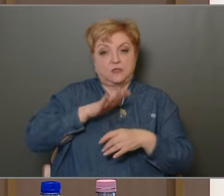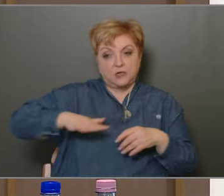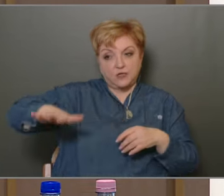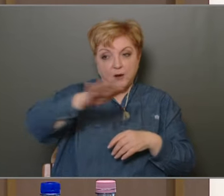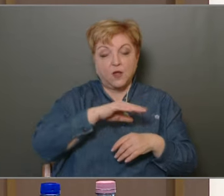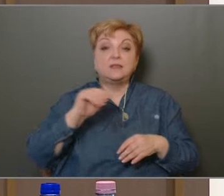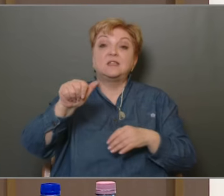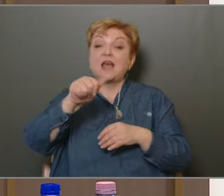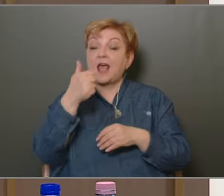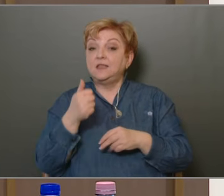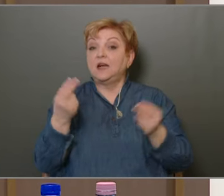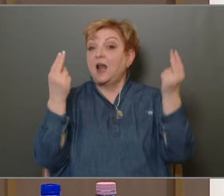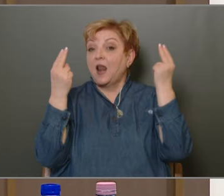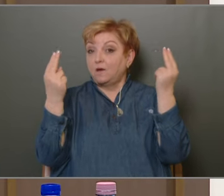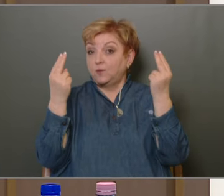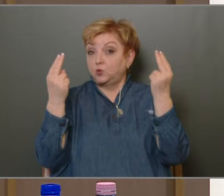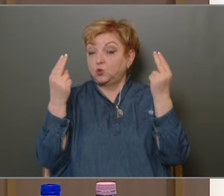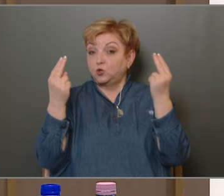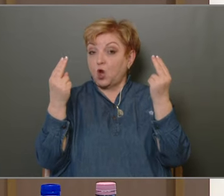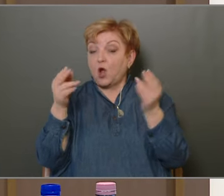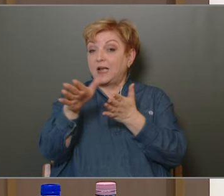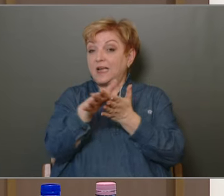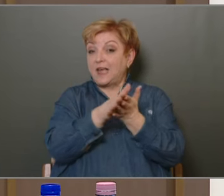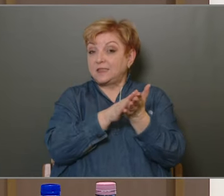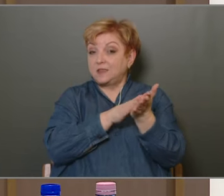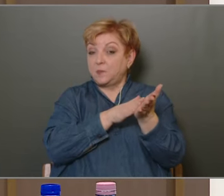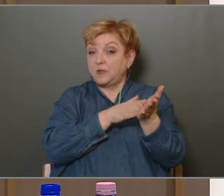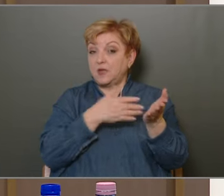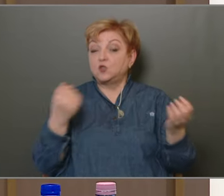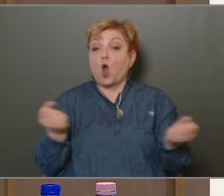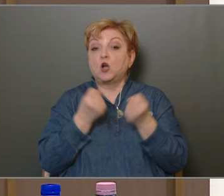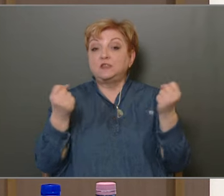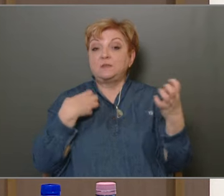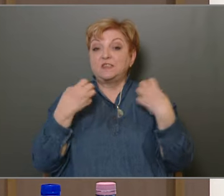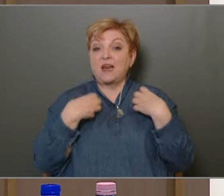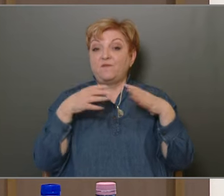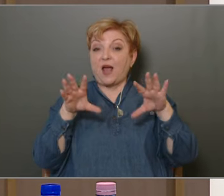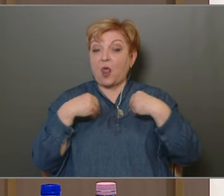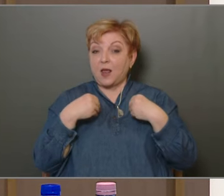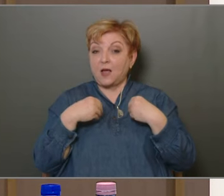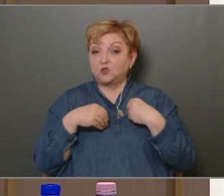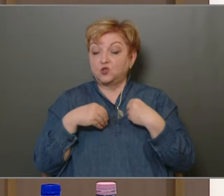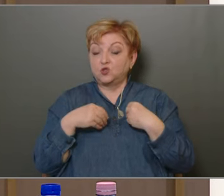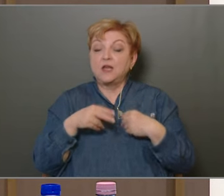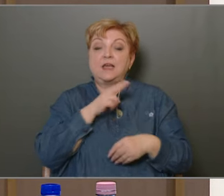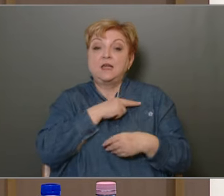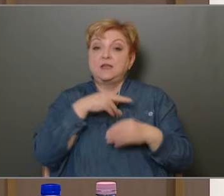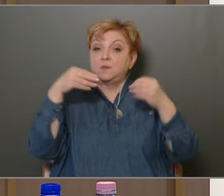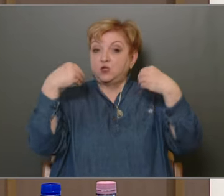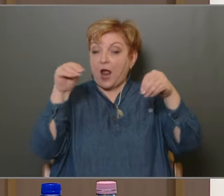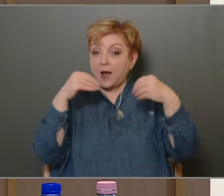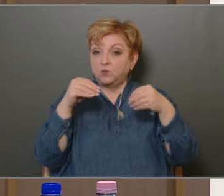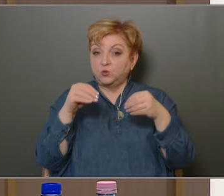Az egyik és legfontosabb a kezdeményező és aktív szerep vállalás És itt elhangzott már az előző napi rendnél, és itt is érdemes elmondani,